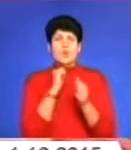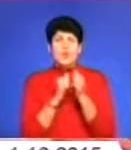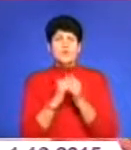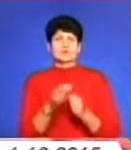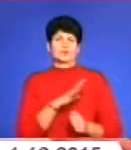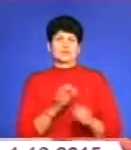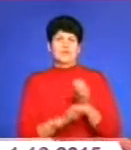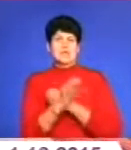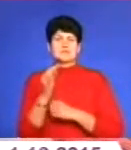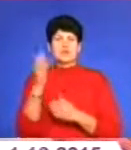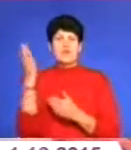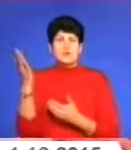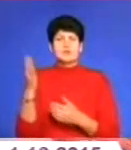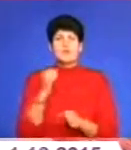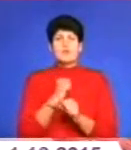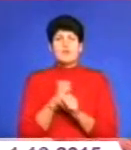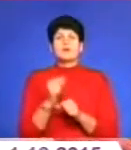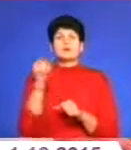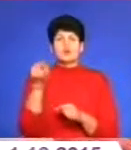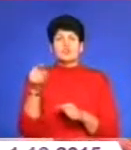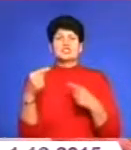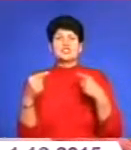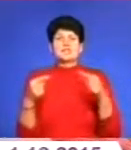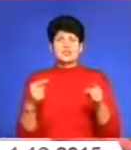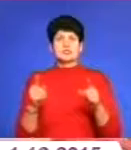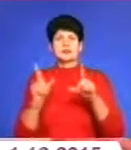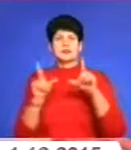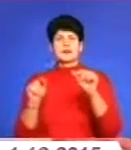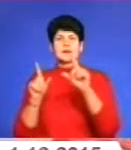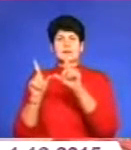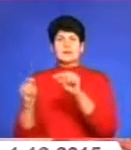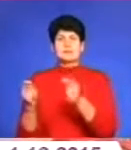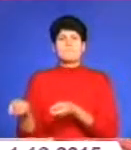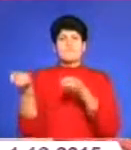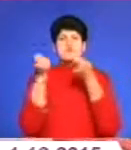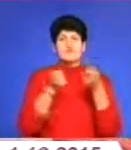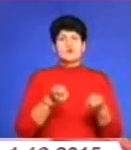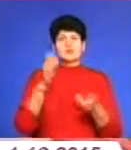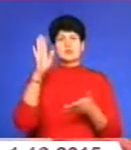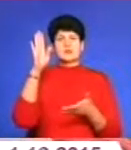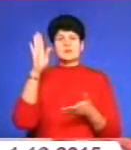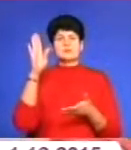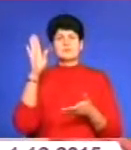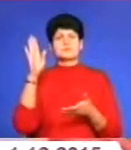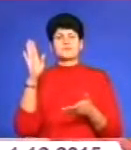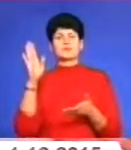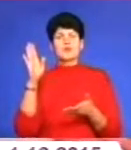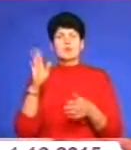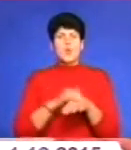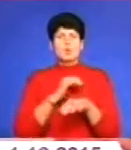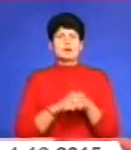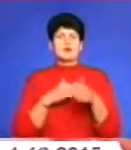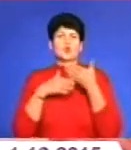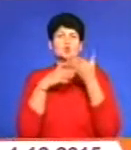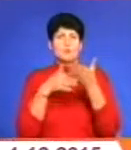був на сході і робив той чи інший рейс по довозці, привозці хлопцям гуманітарної